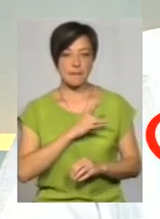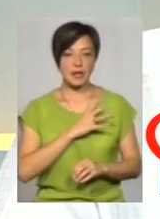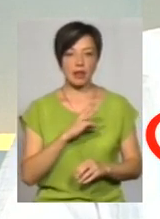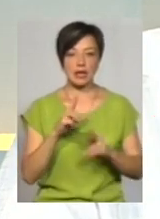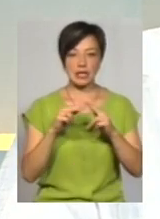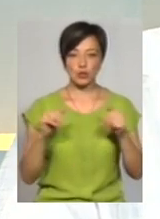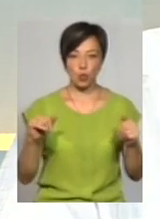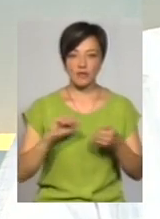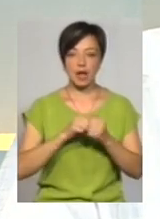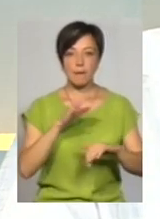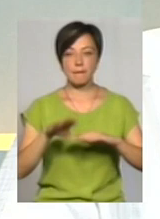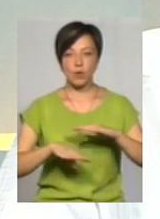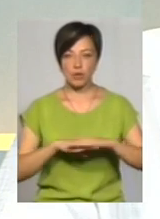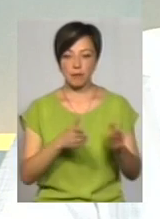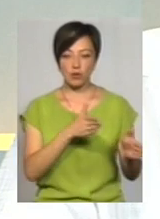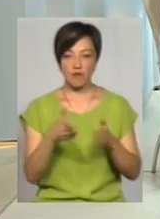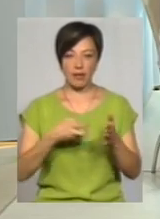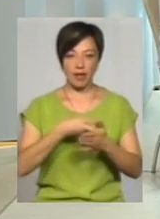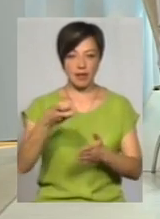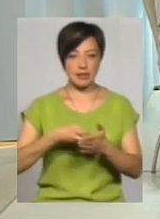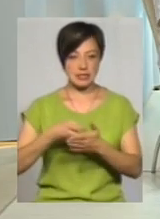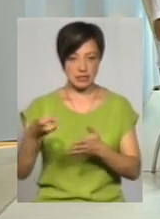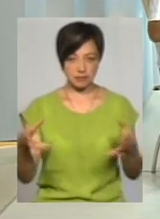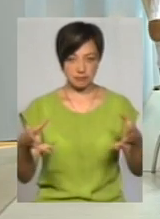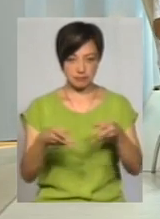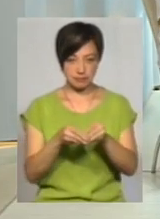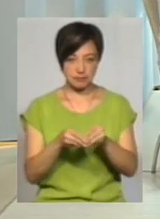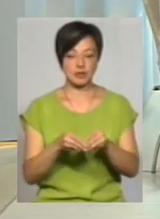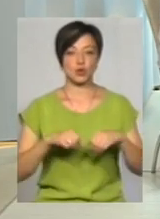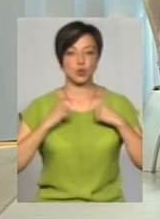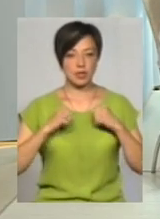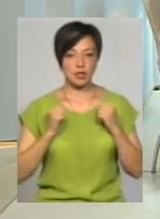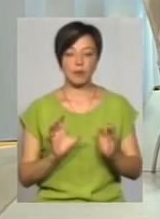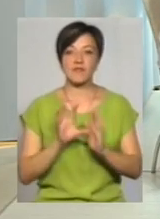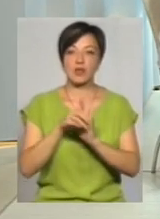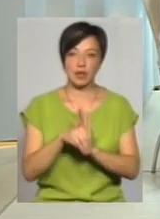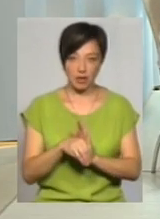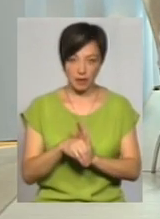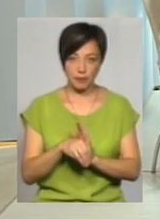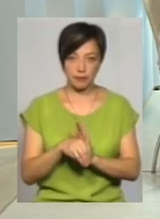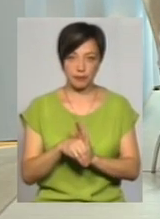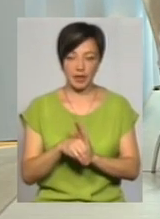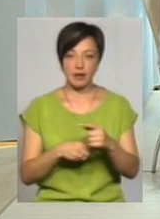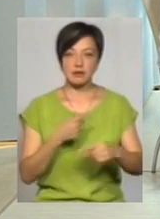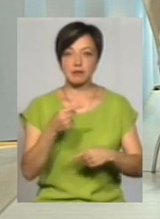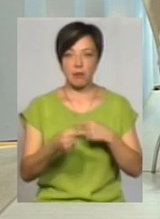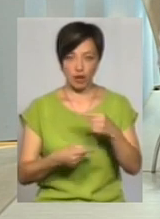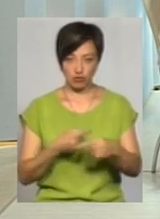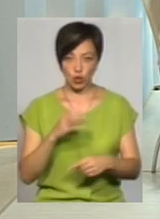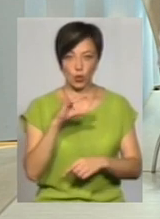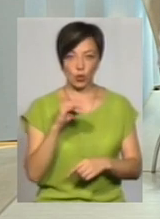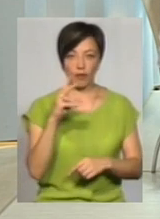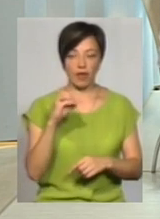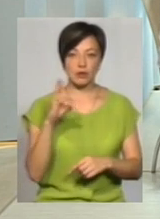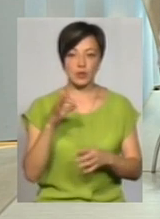Кавниць-Подільським підготувати відповідні листи для того, щоб спільними зусиллями ввіти з проєктом. Ці